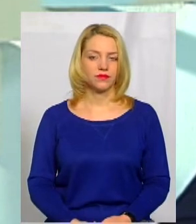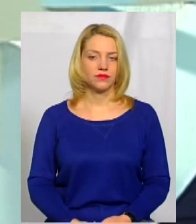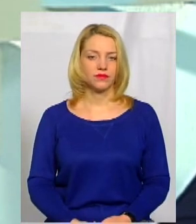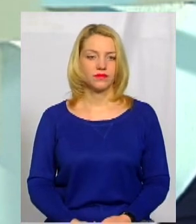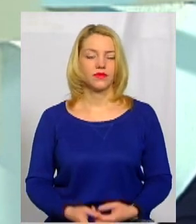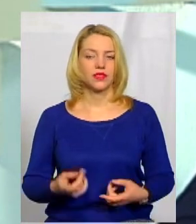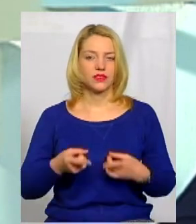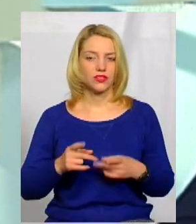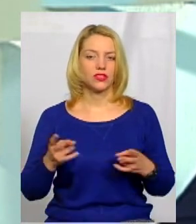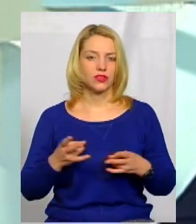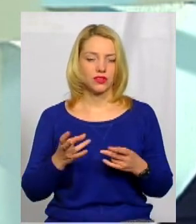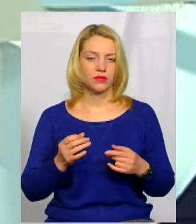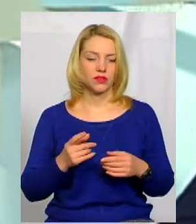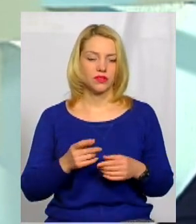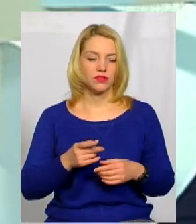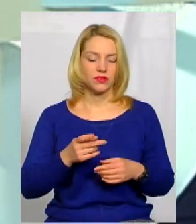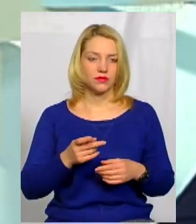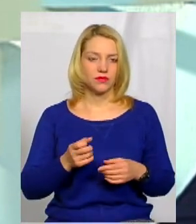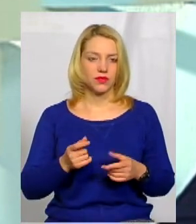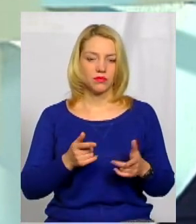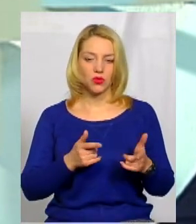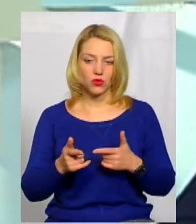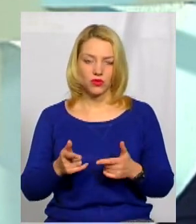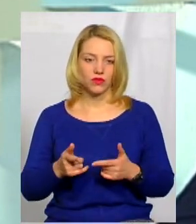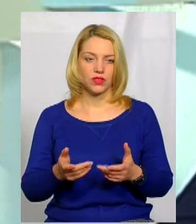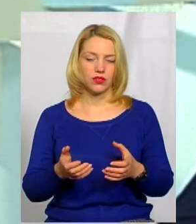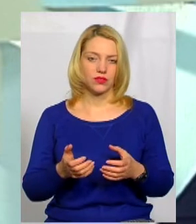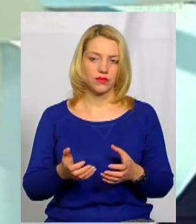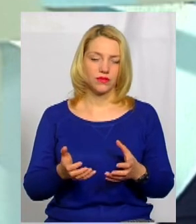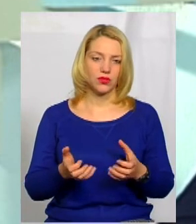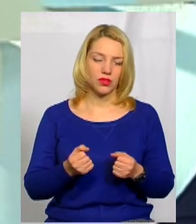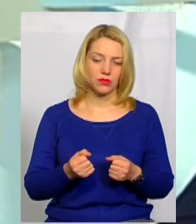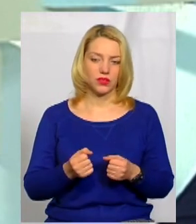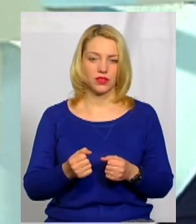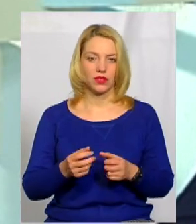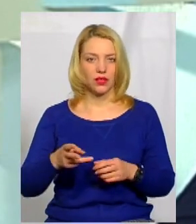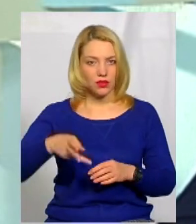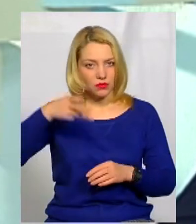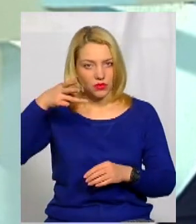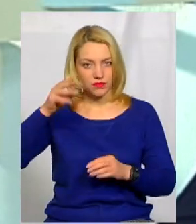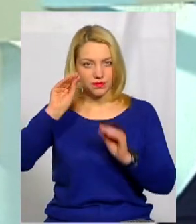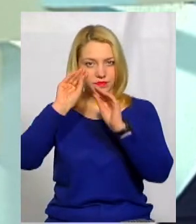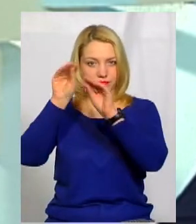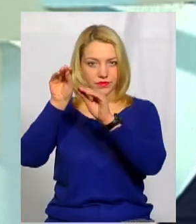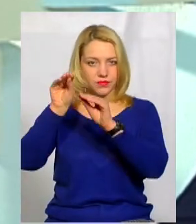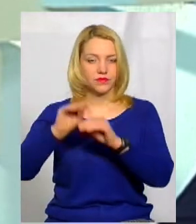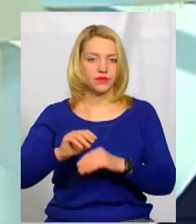звичайно, кожен день підготувати, отримати, прилаштувати її в кабіні водія.